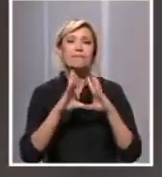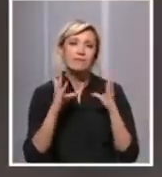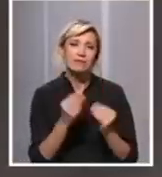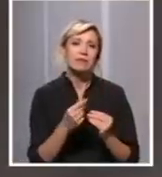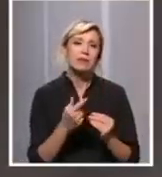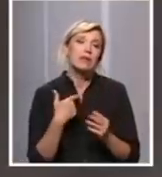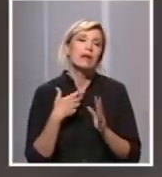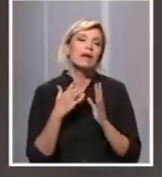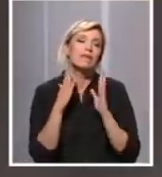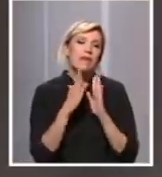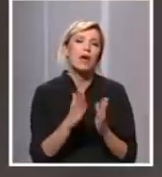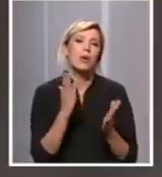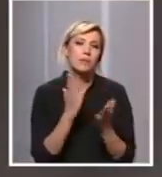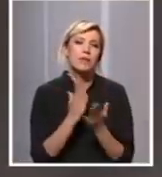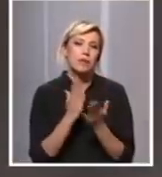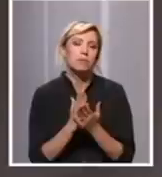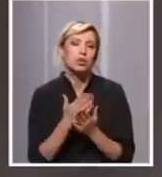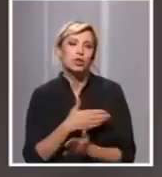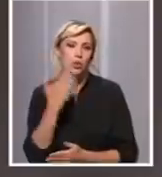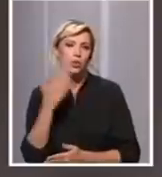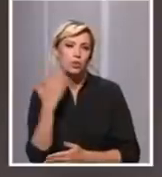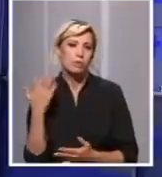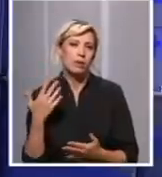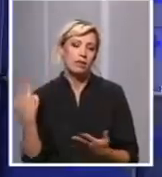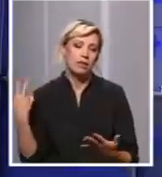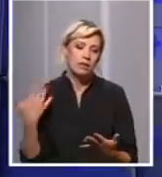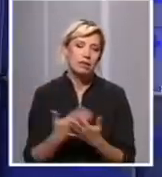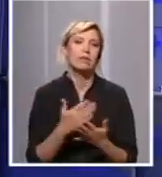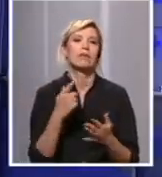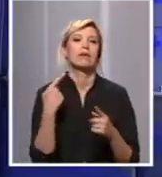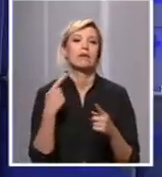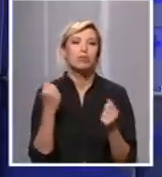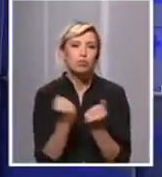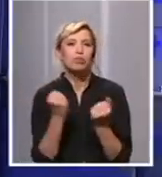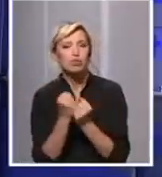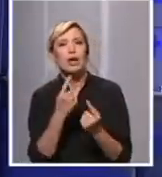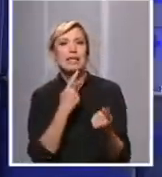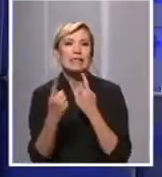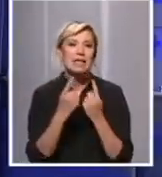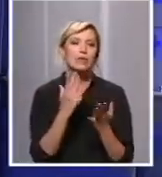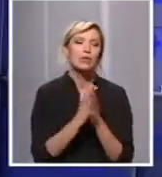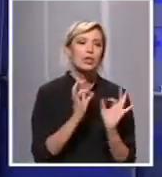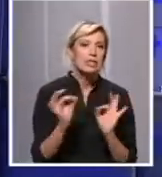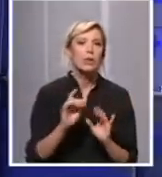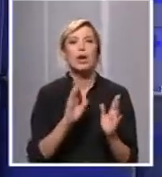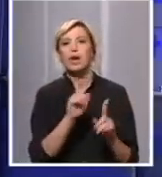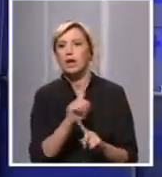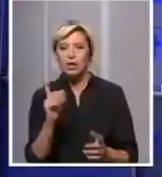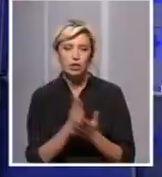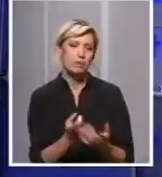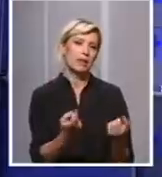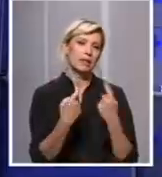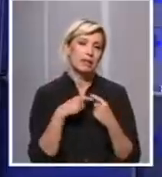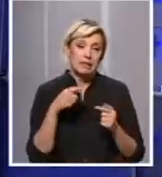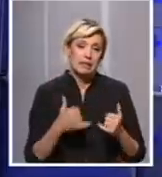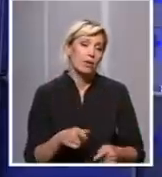verujem da će uspjeti da realizuju ono što su radili u prethodnom periodu, tj. da polože ispite i da će biti bezbedni, da se neće razboleti. Tako da je to u ovom trenutku